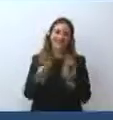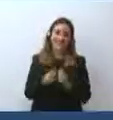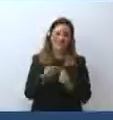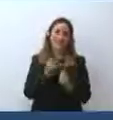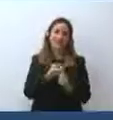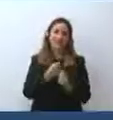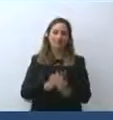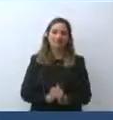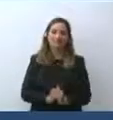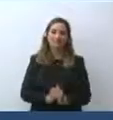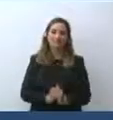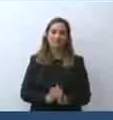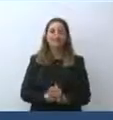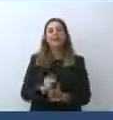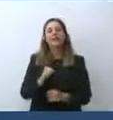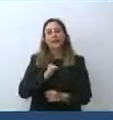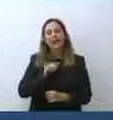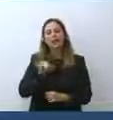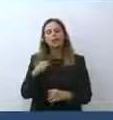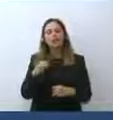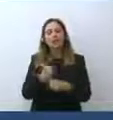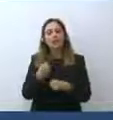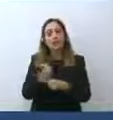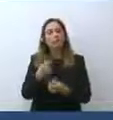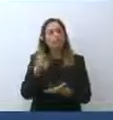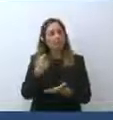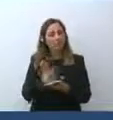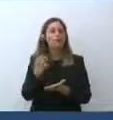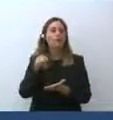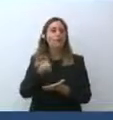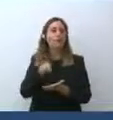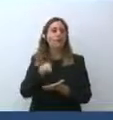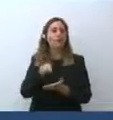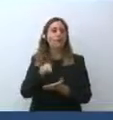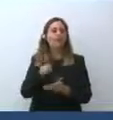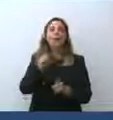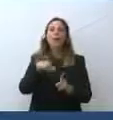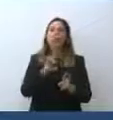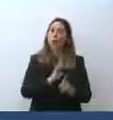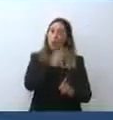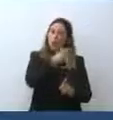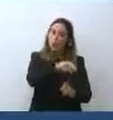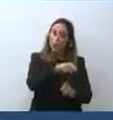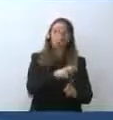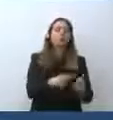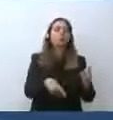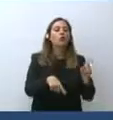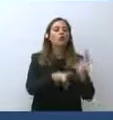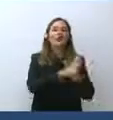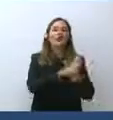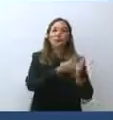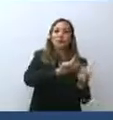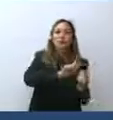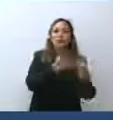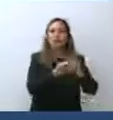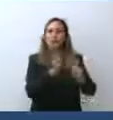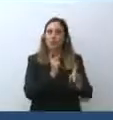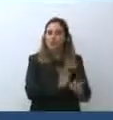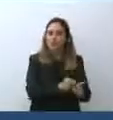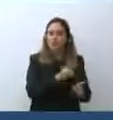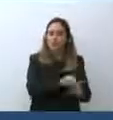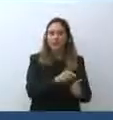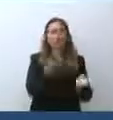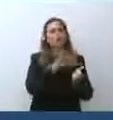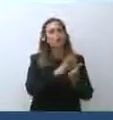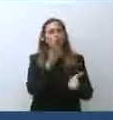credo che sia un lavoro importante questo, che va coniugato con l'altro lavoro che stiamo facendo, cioè l'avvio delle riforme, soprattutto la scuola e la scuola tecnica